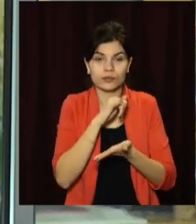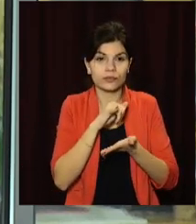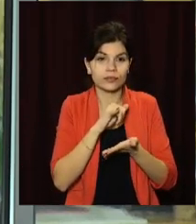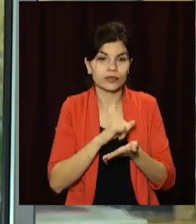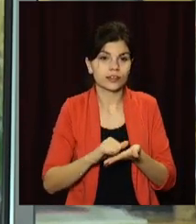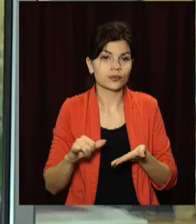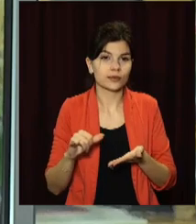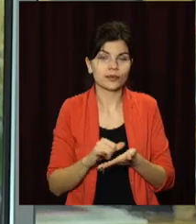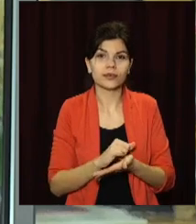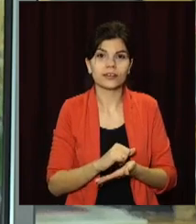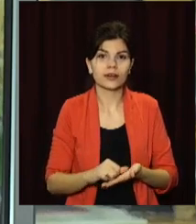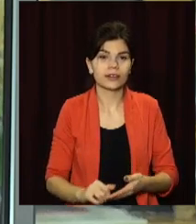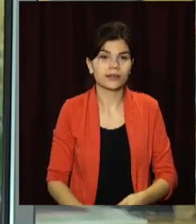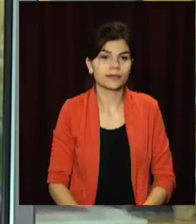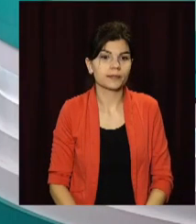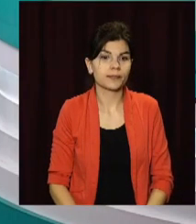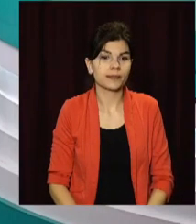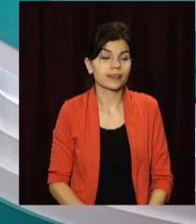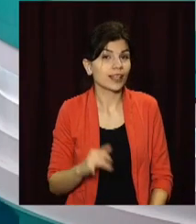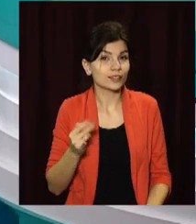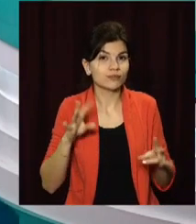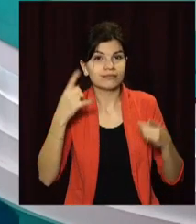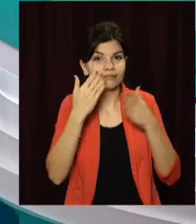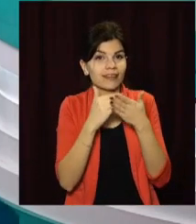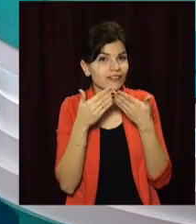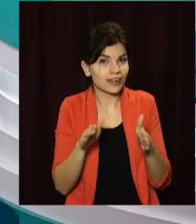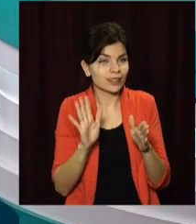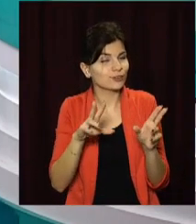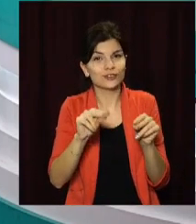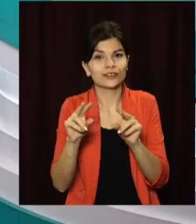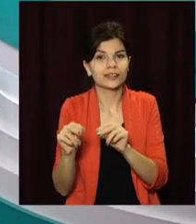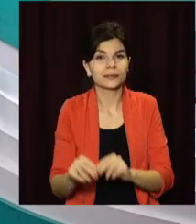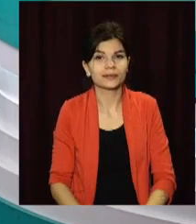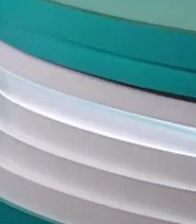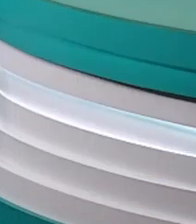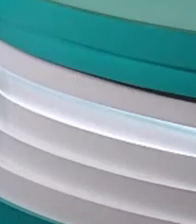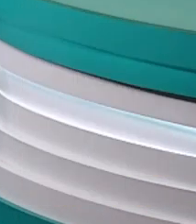мережах та на нашому ютуб-каналі. І залишайтеся з відкритим. Нехай щастить!